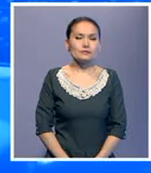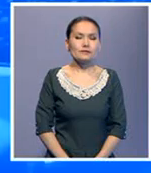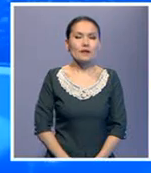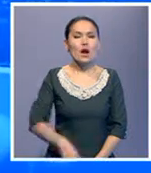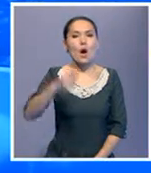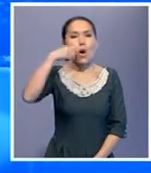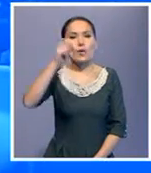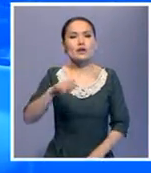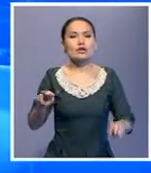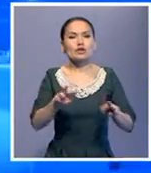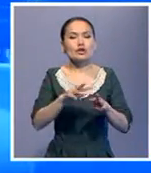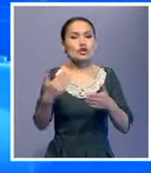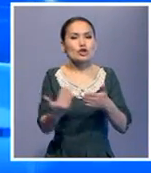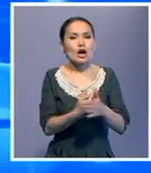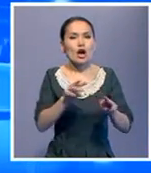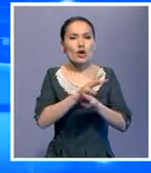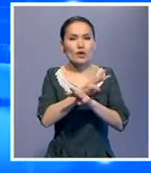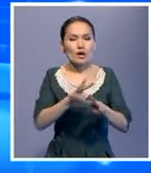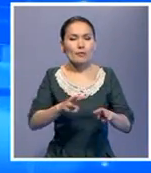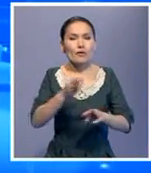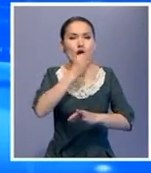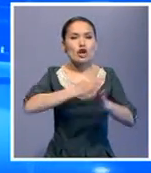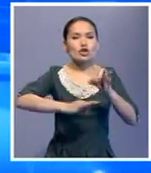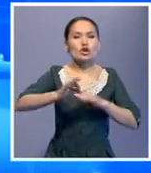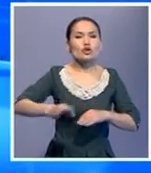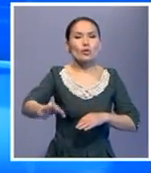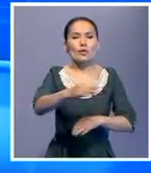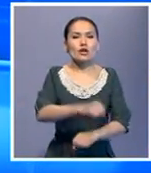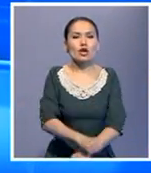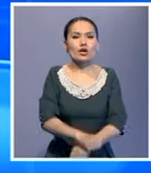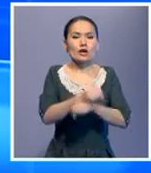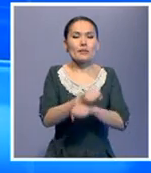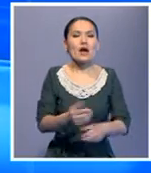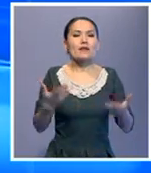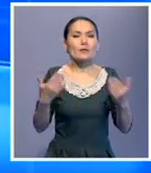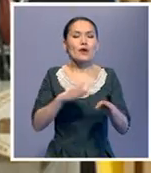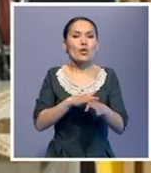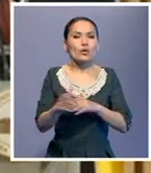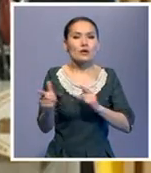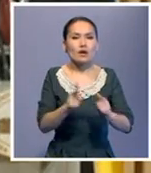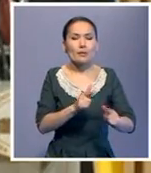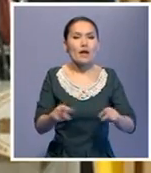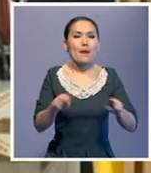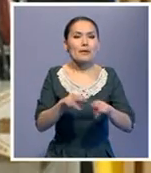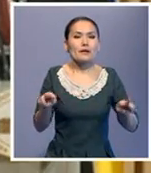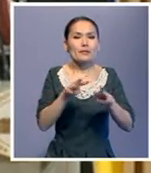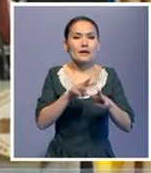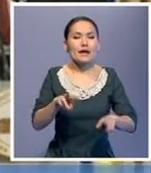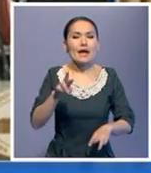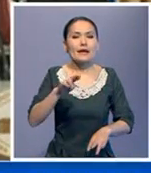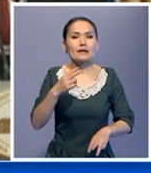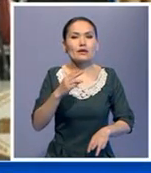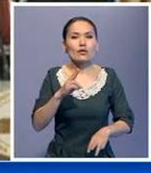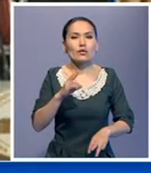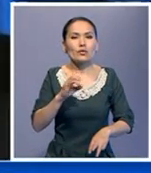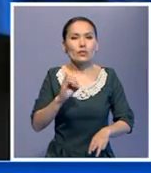Украинаның жаңы өкіметі шығыс облыстардағы көтерілішілердің кейбір талаптарын орындауға дайын. Мұны премьер министр Арсений Ятинукпен елдің